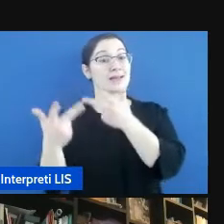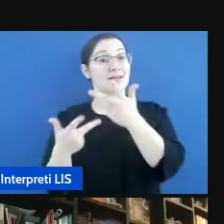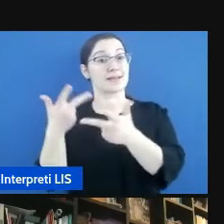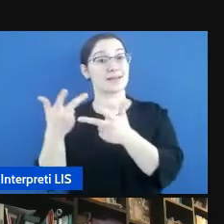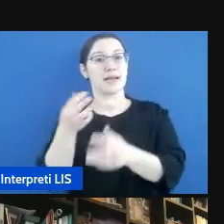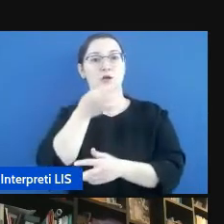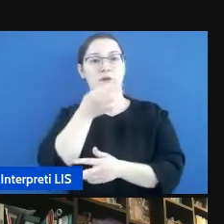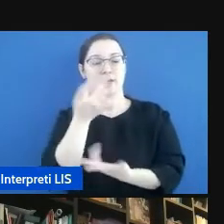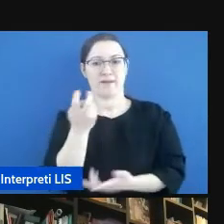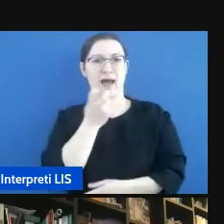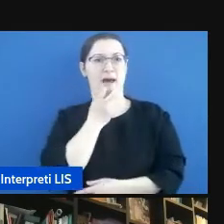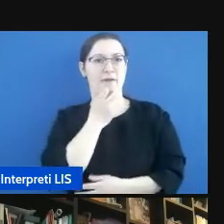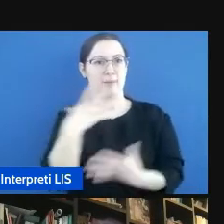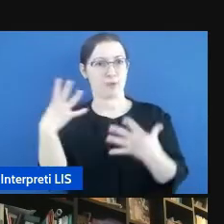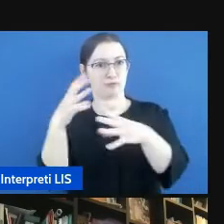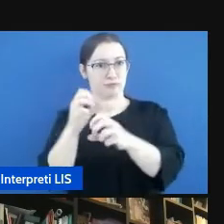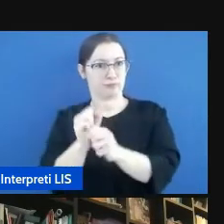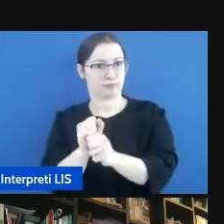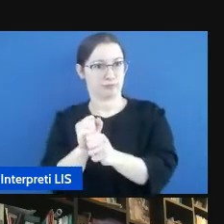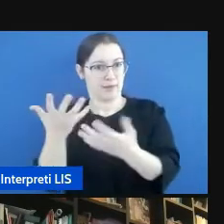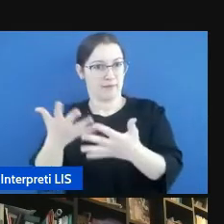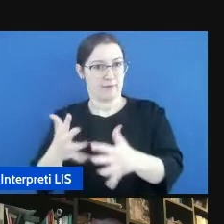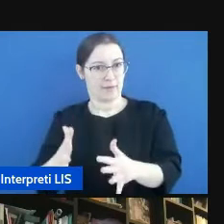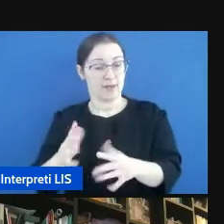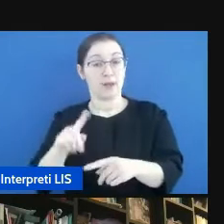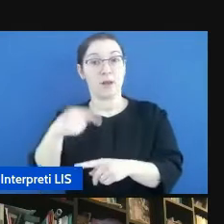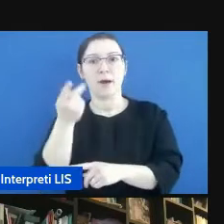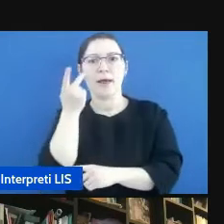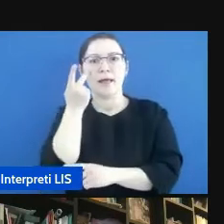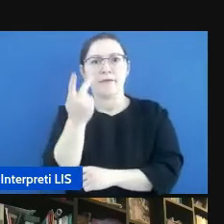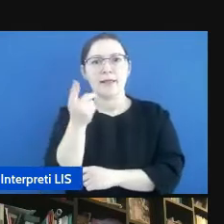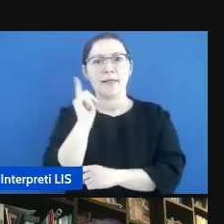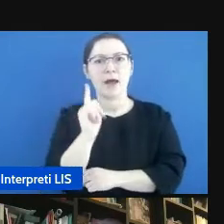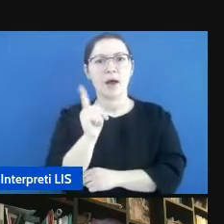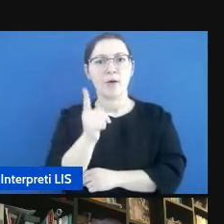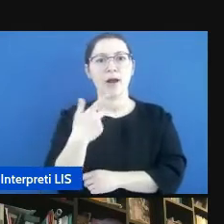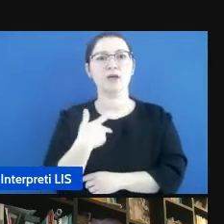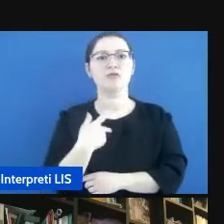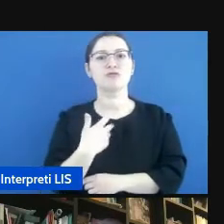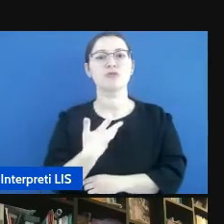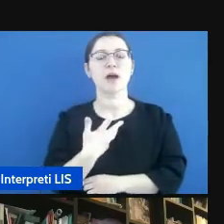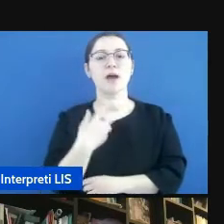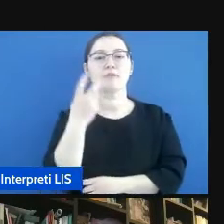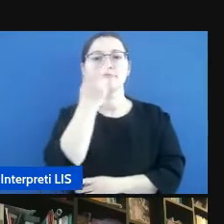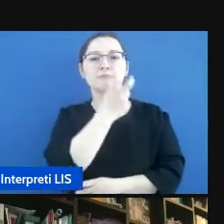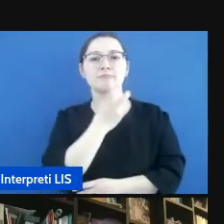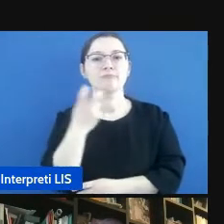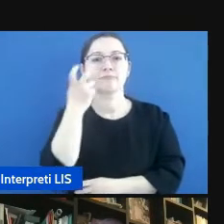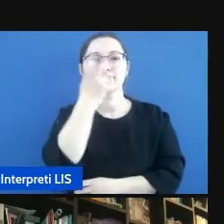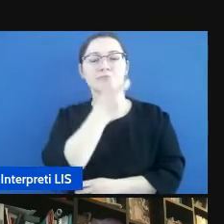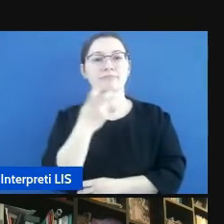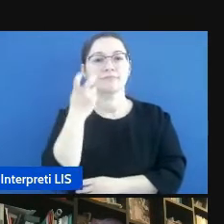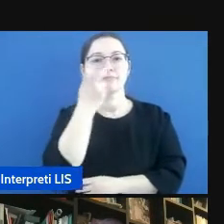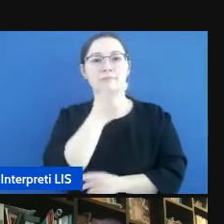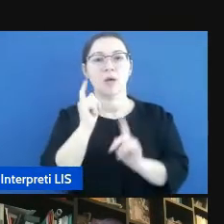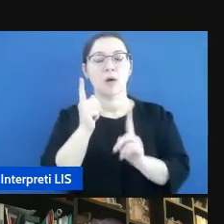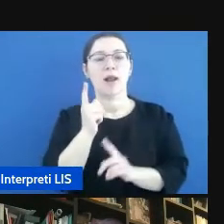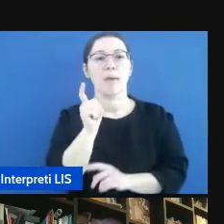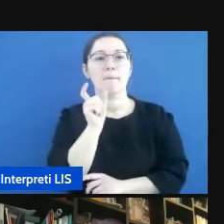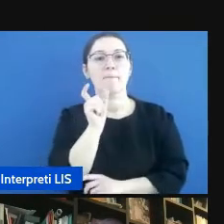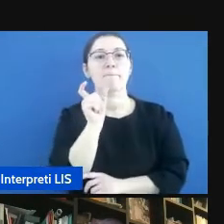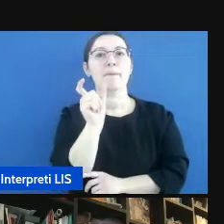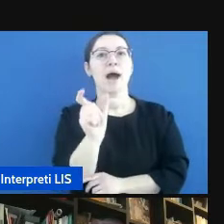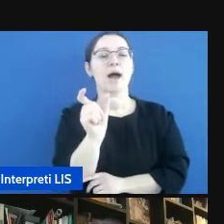e simultaneamente è visibile a livello labiale l'articolazione della parola